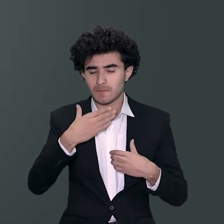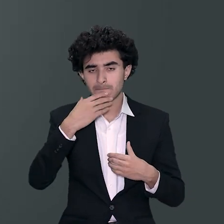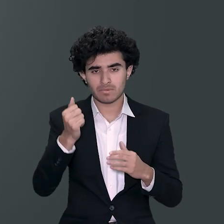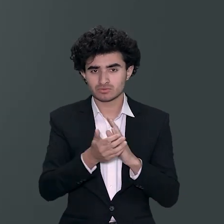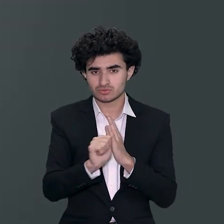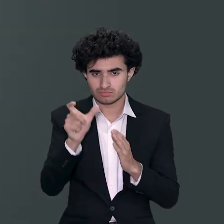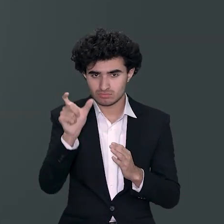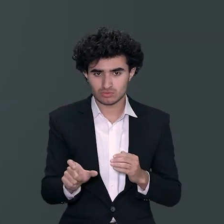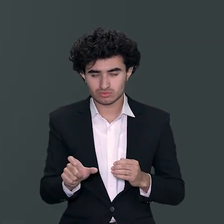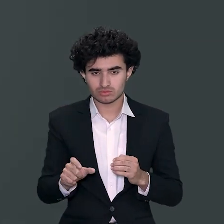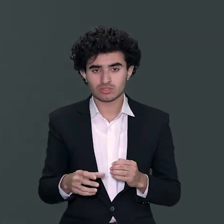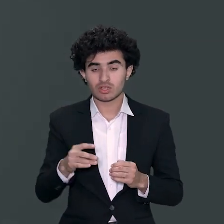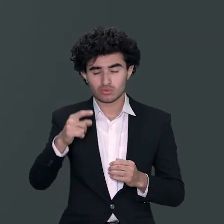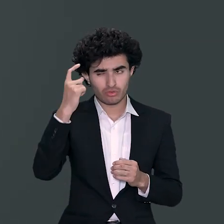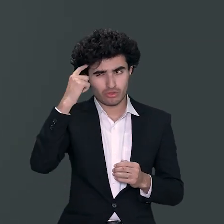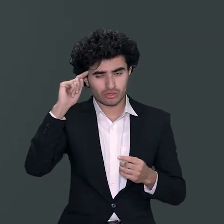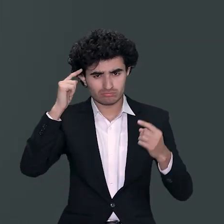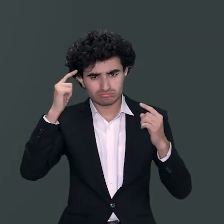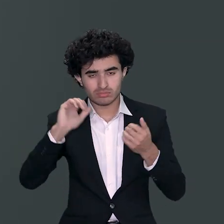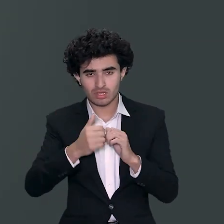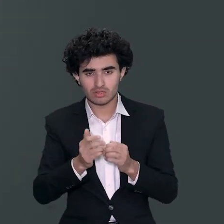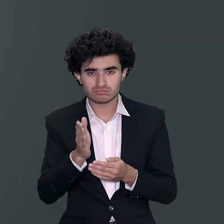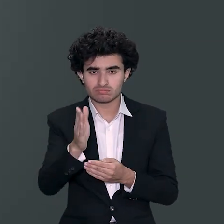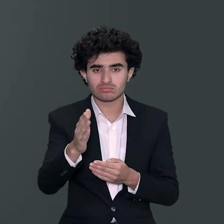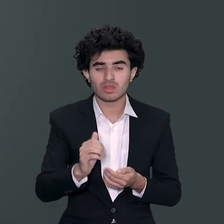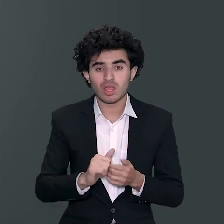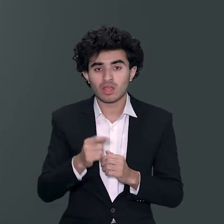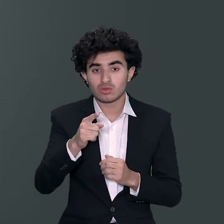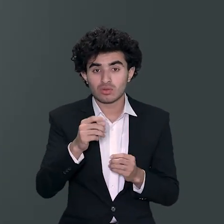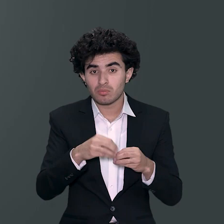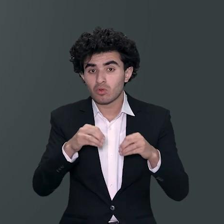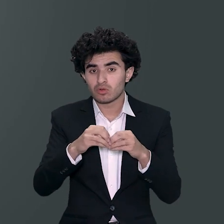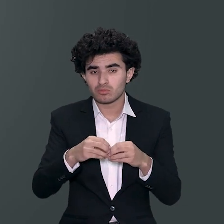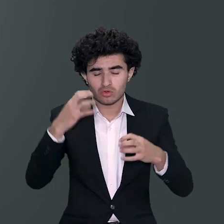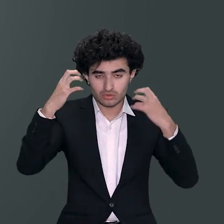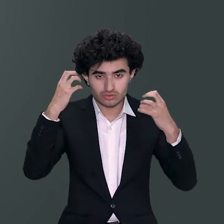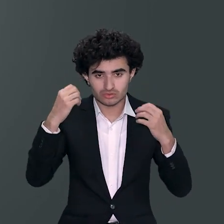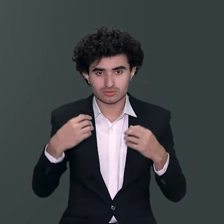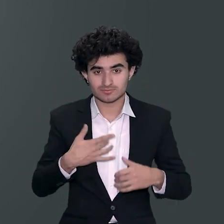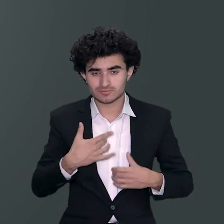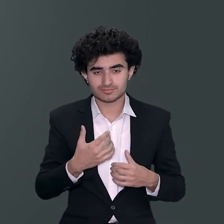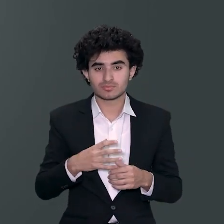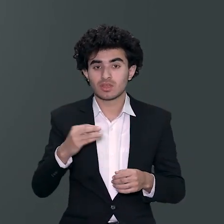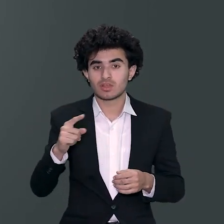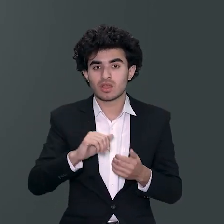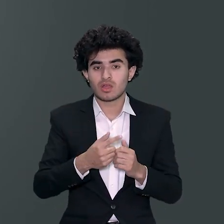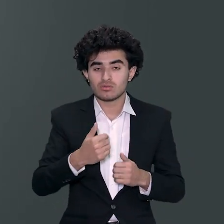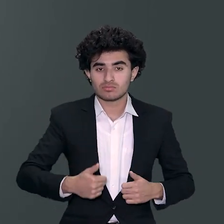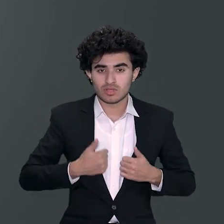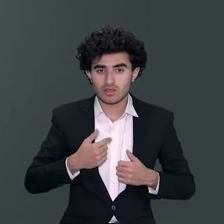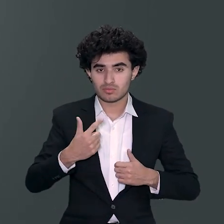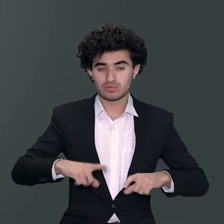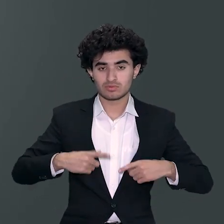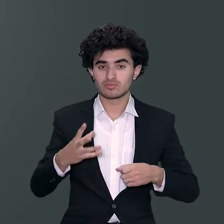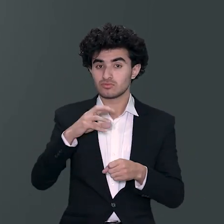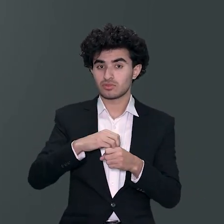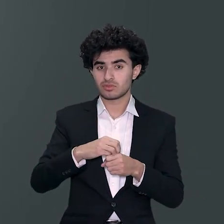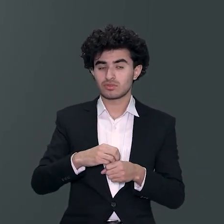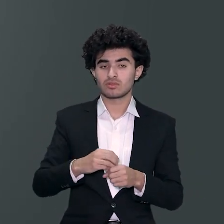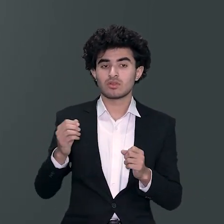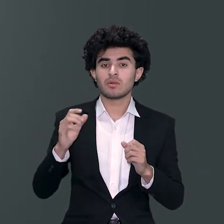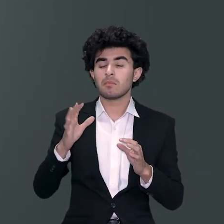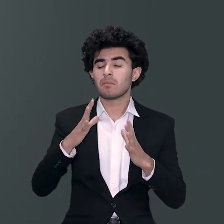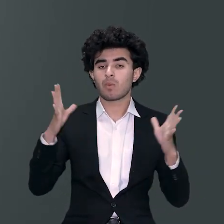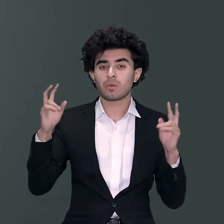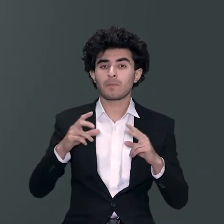ہمیں ایک اچھا شیری بنا رہا جو ہمارے اندر کرٹیکل تنکنگ عبار رہا جو ہمیں زیادہ کیوریس بنا رہا رہا رہا اور ہمیں